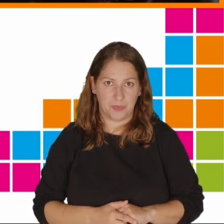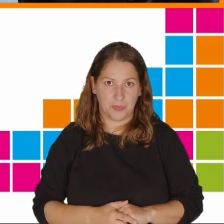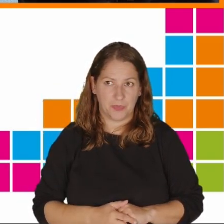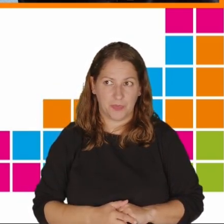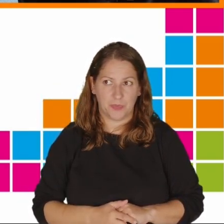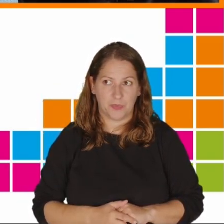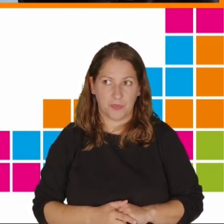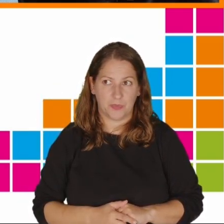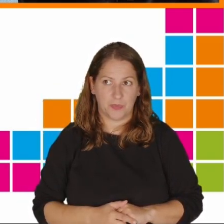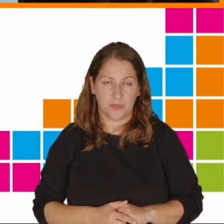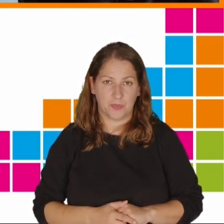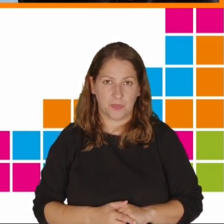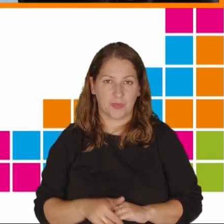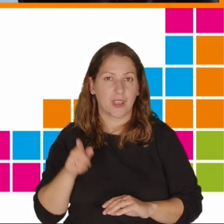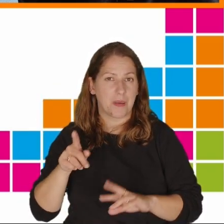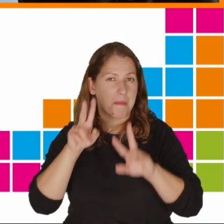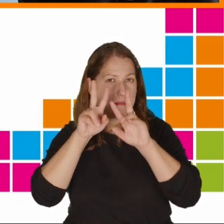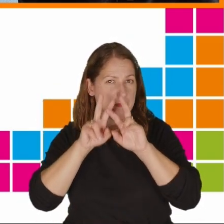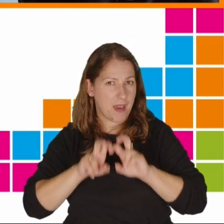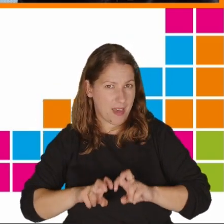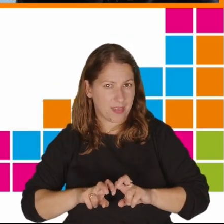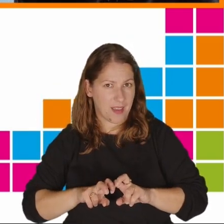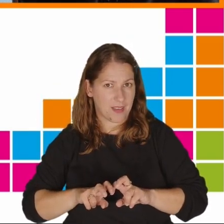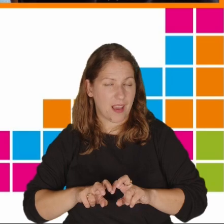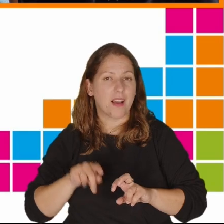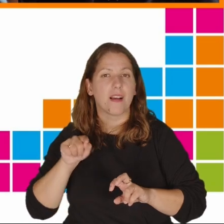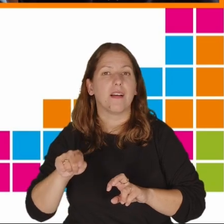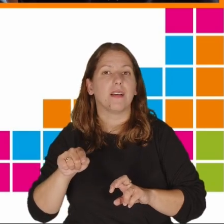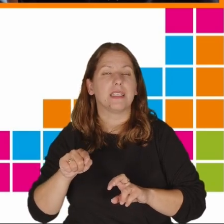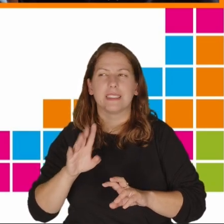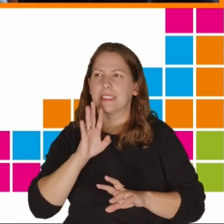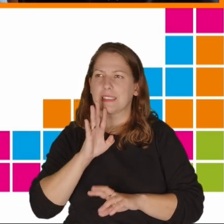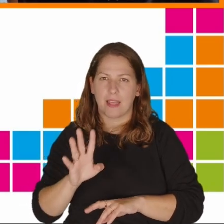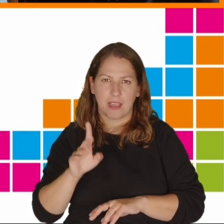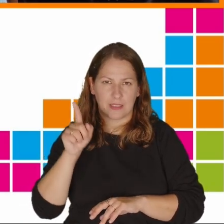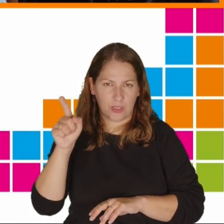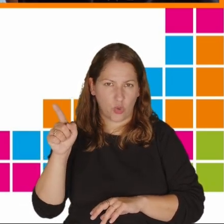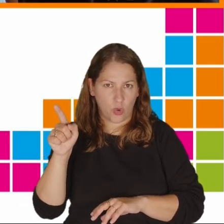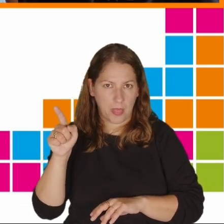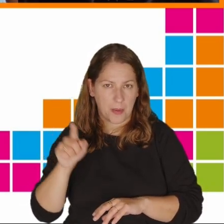Tutaj mamy badania z Stanów Zjednoczonych, Hansena.